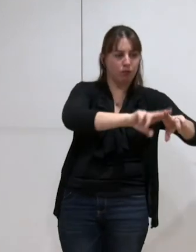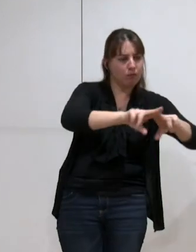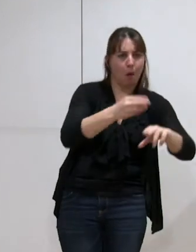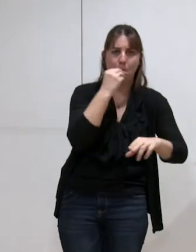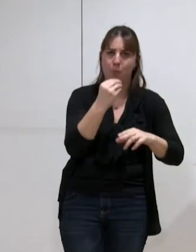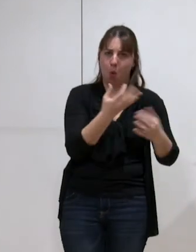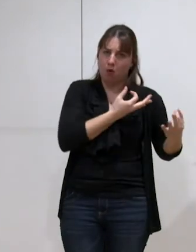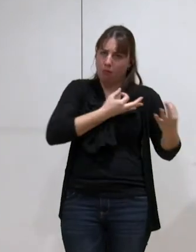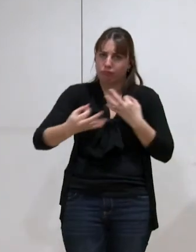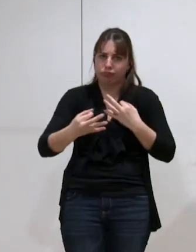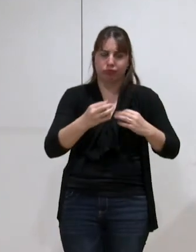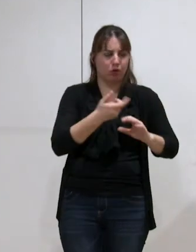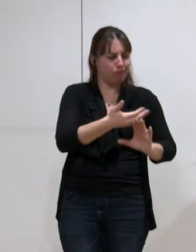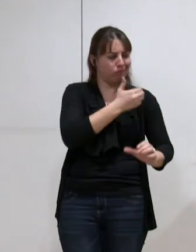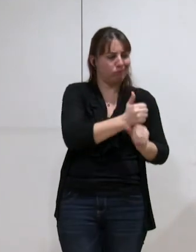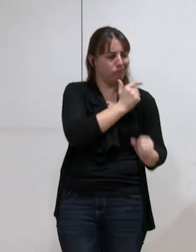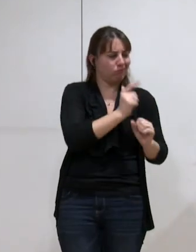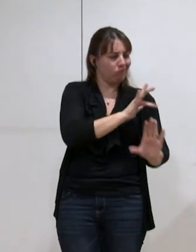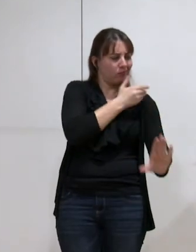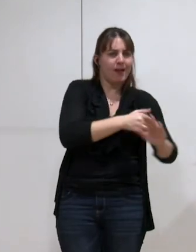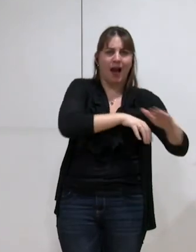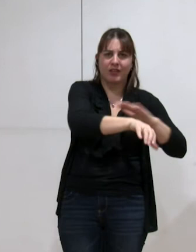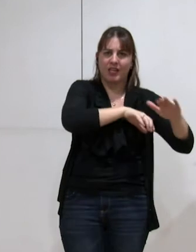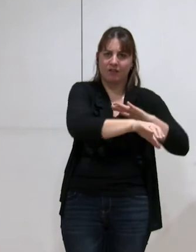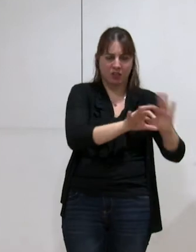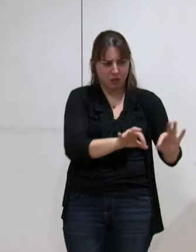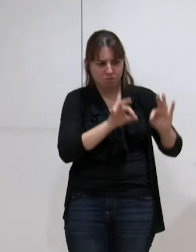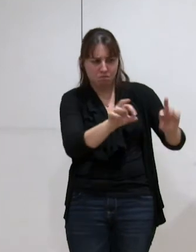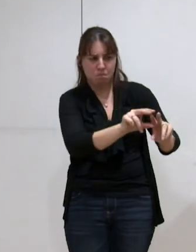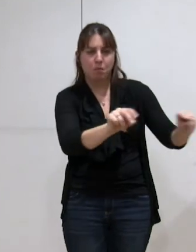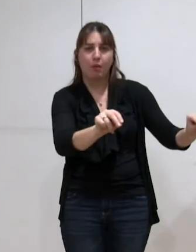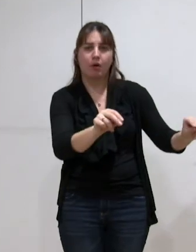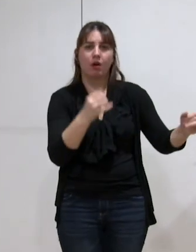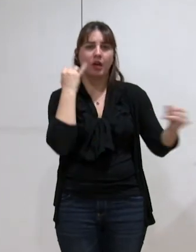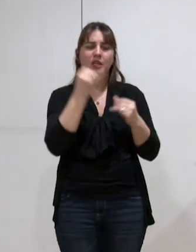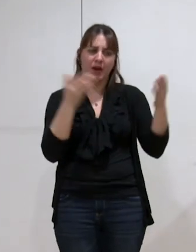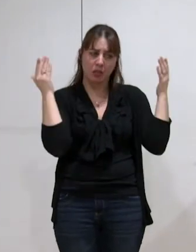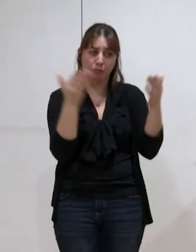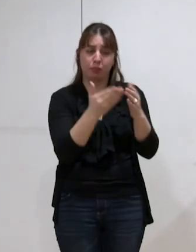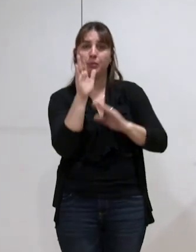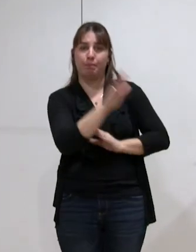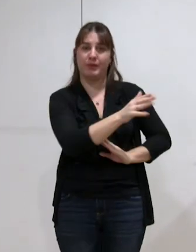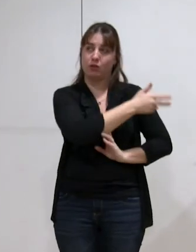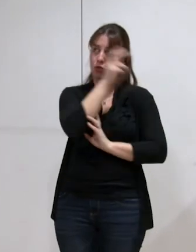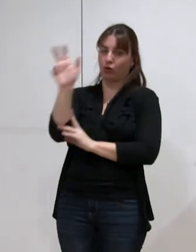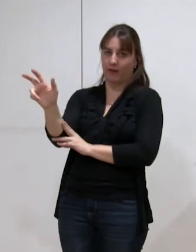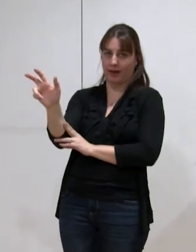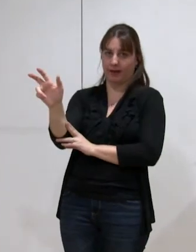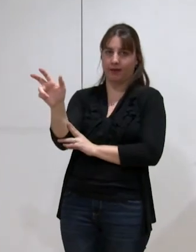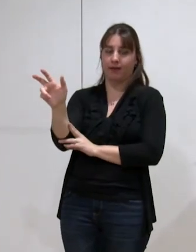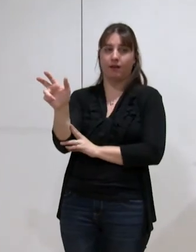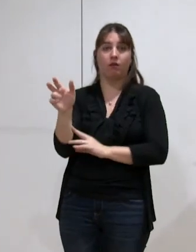investi les dernières années si on transfère sur ces pures mécaniques là finalement